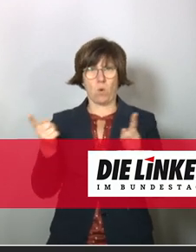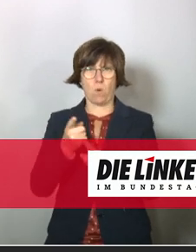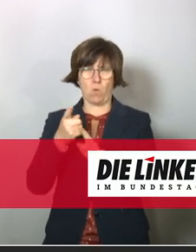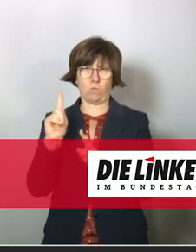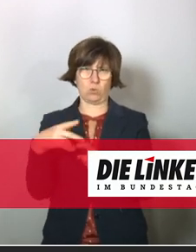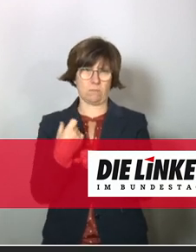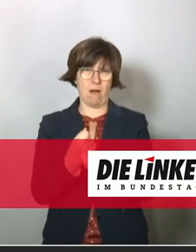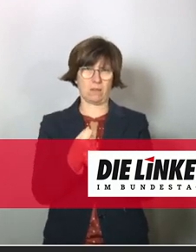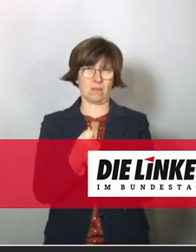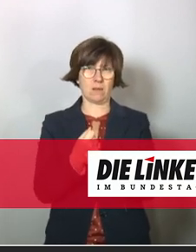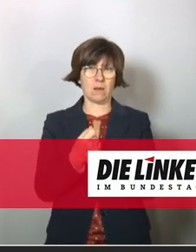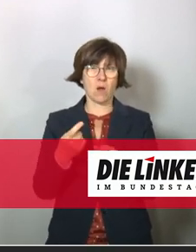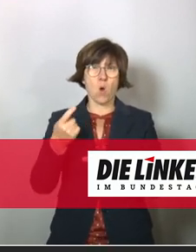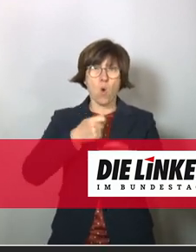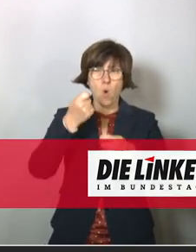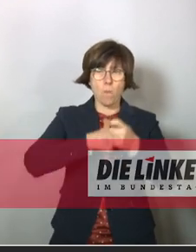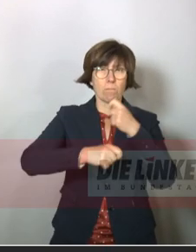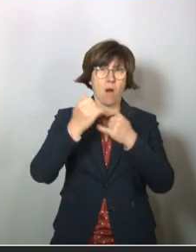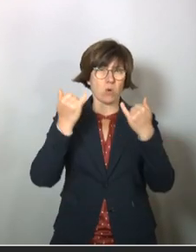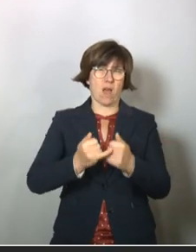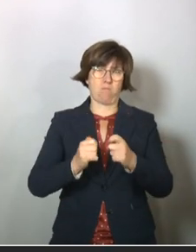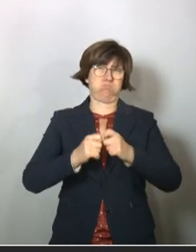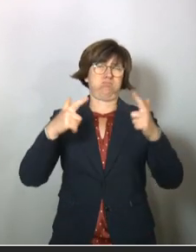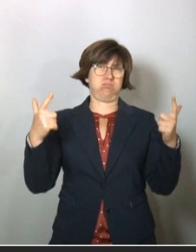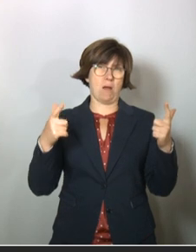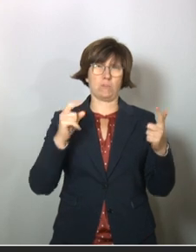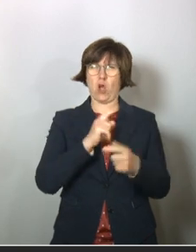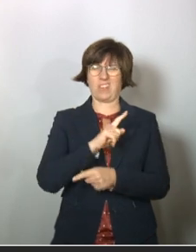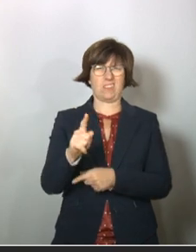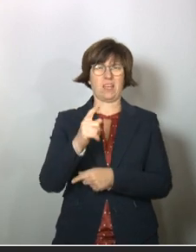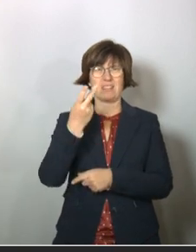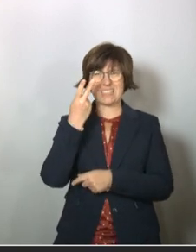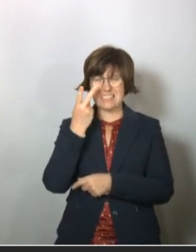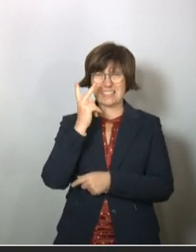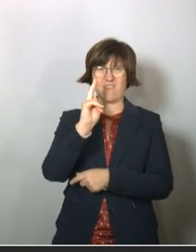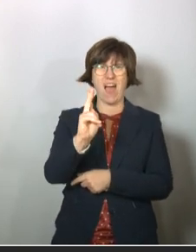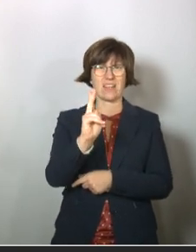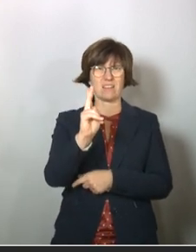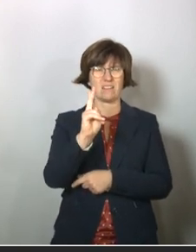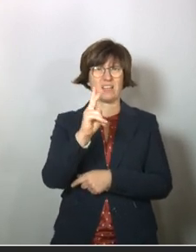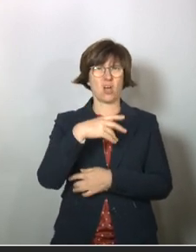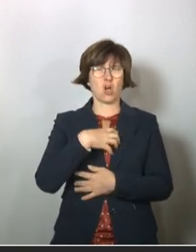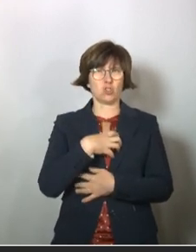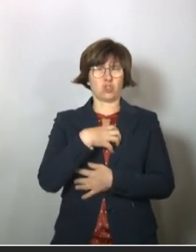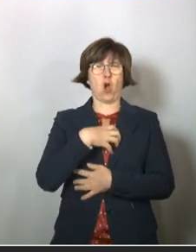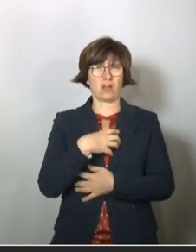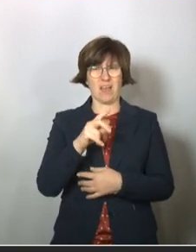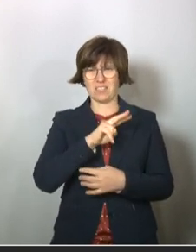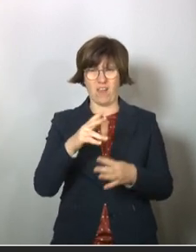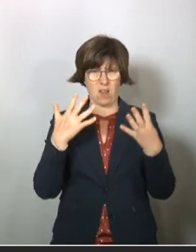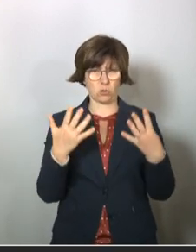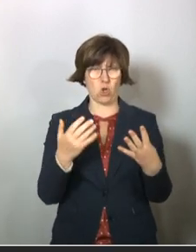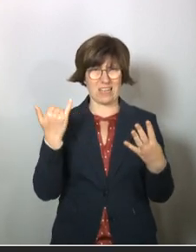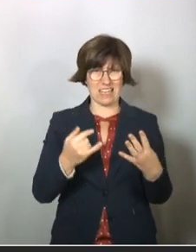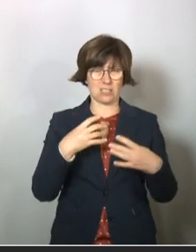Der muss zum Teil sehr weit gehen. Ich glaube nicht, möglicherweise ist dieser zweite Schock nach 2009 jetzt